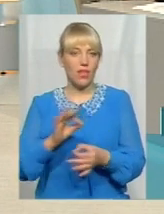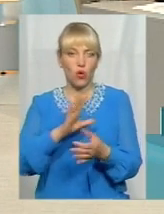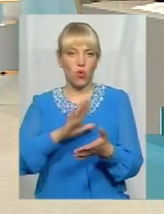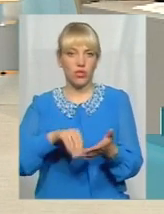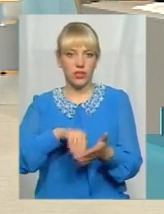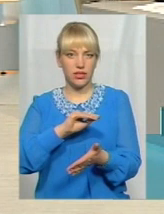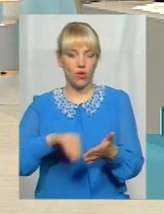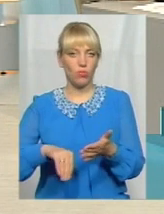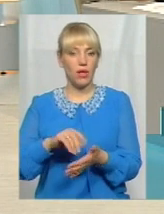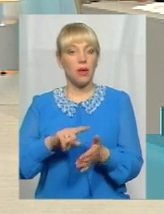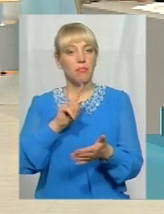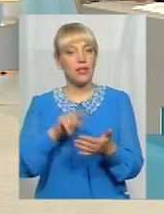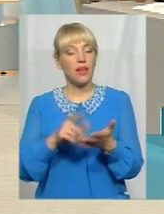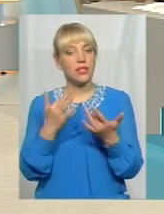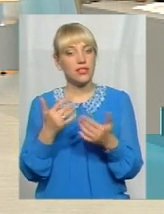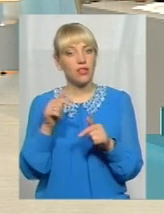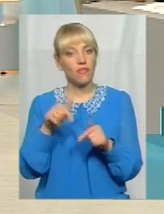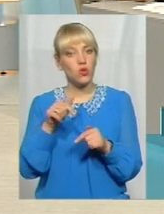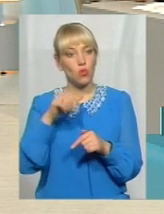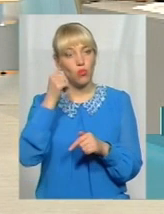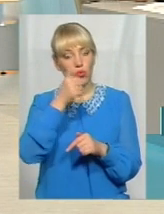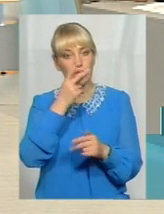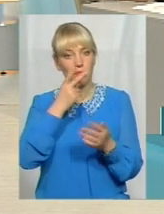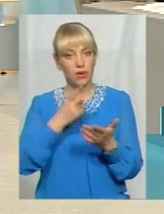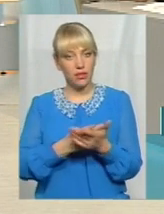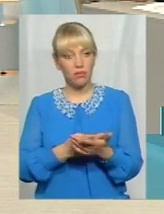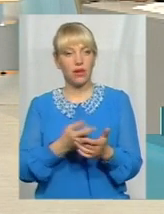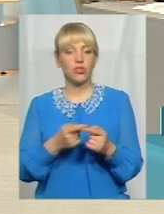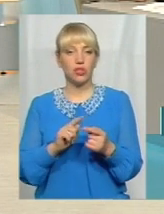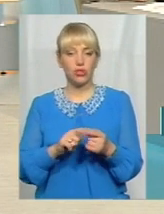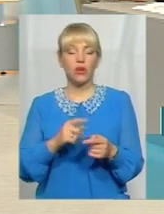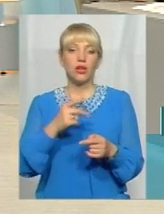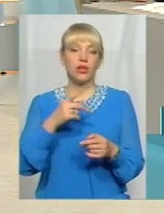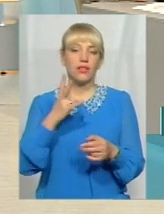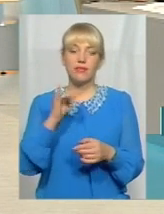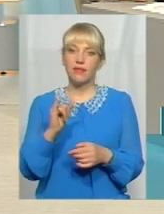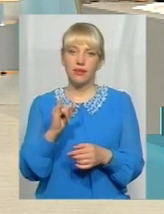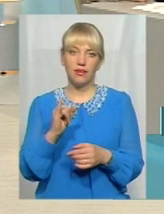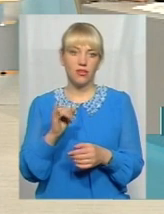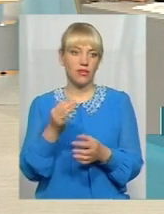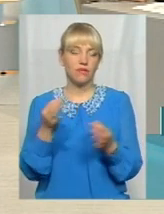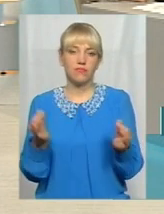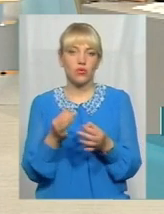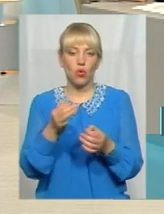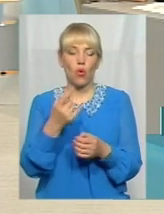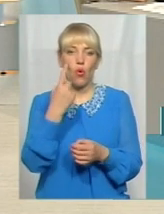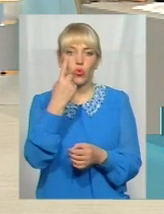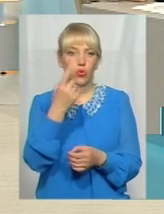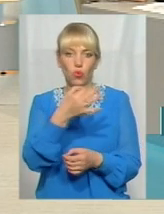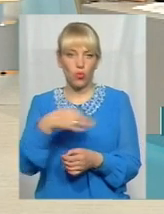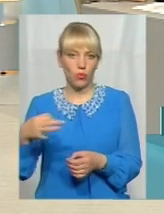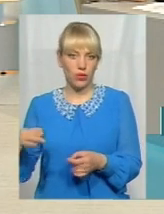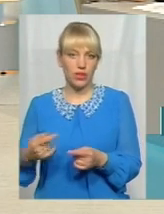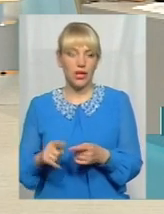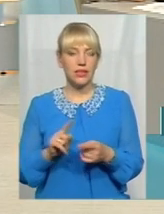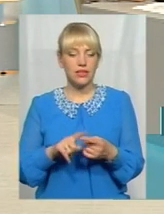Питання, скільки в цьому році передбачено на придбання тролейбусів, скажу вам, жодної копійки. Чому? Це ті умови, які